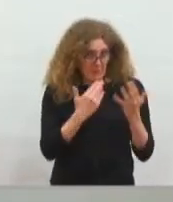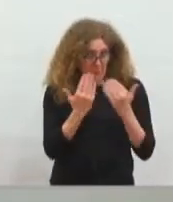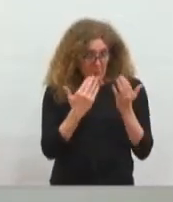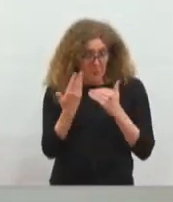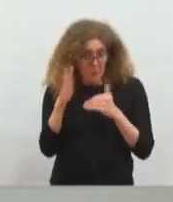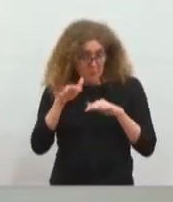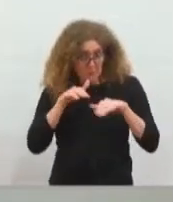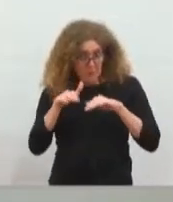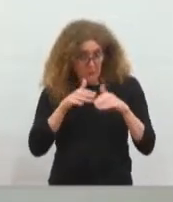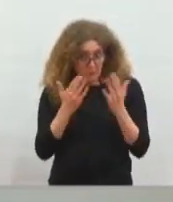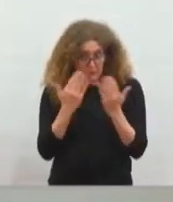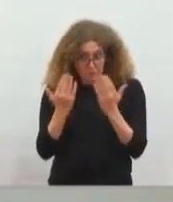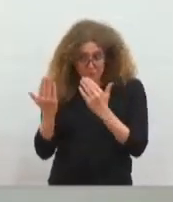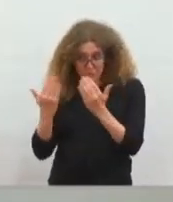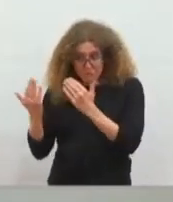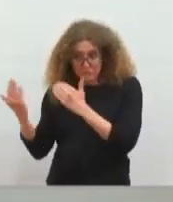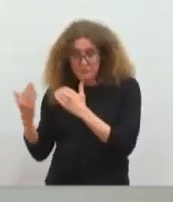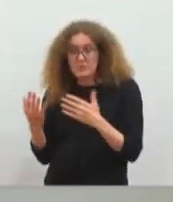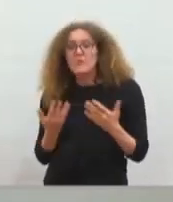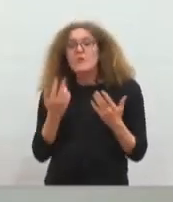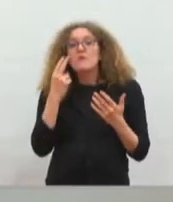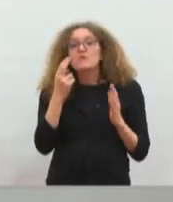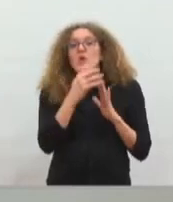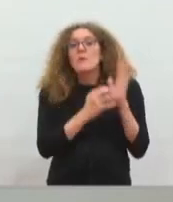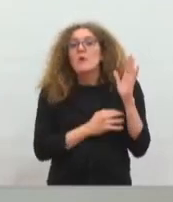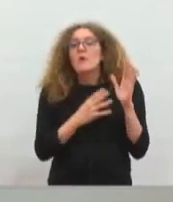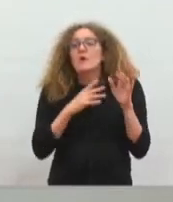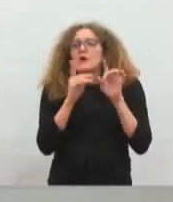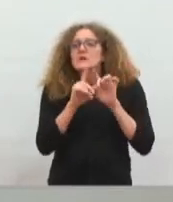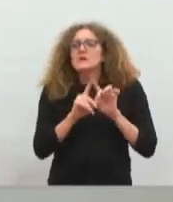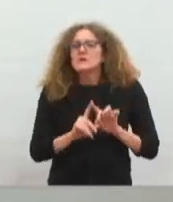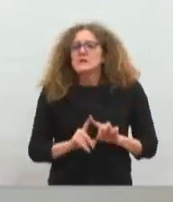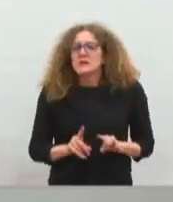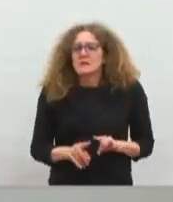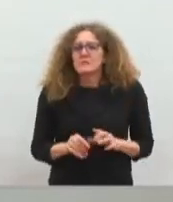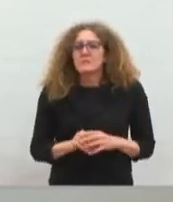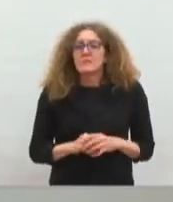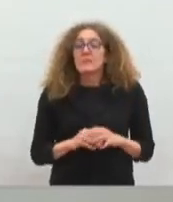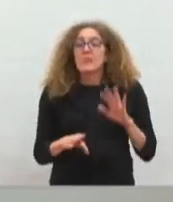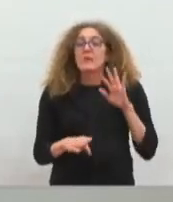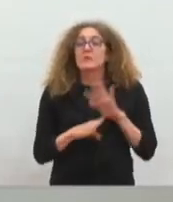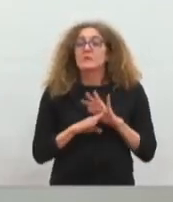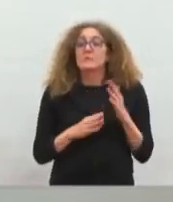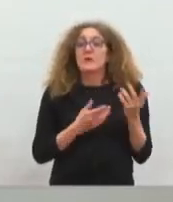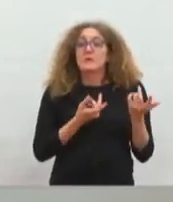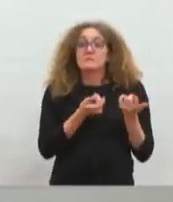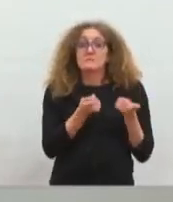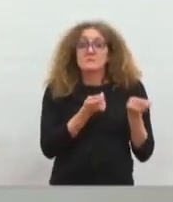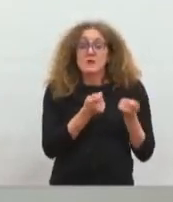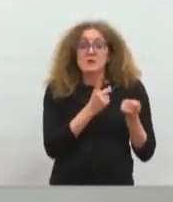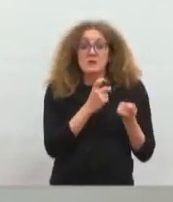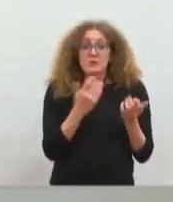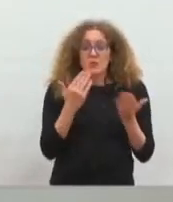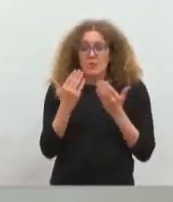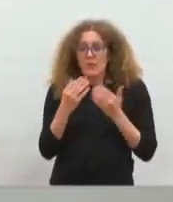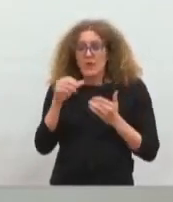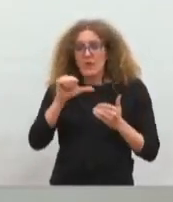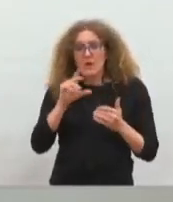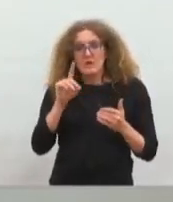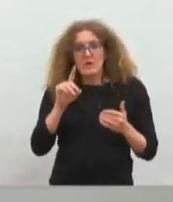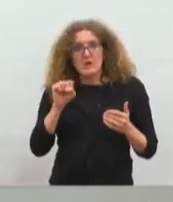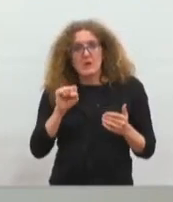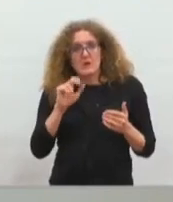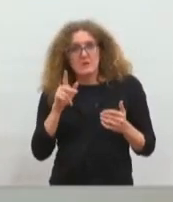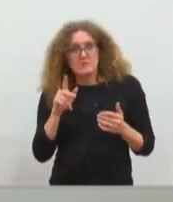vue. Donc, vous avez ce détail dans le rapport et notamment, dans un premier temps, en comparant la régie à la DSP, aux